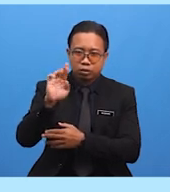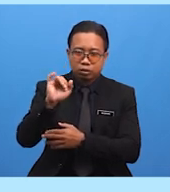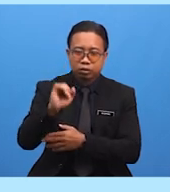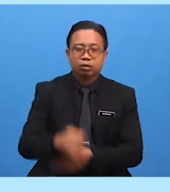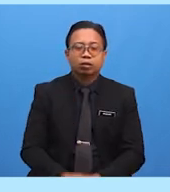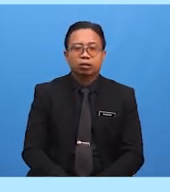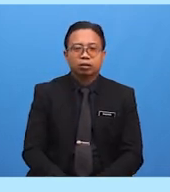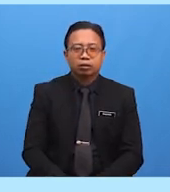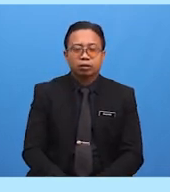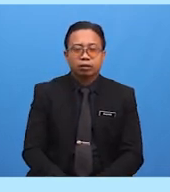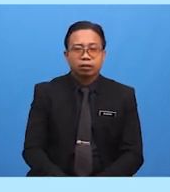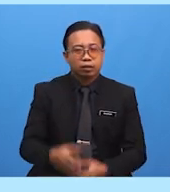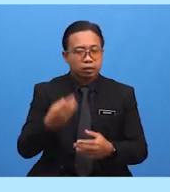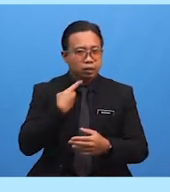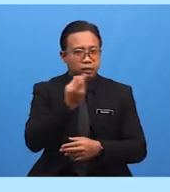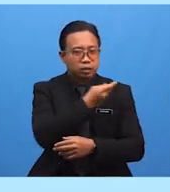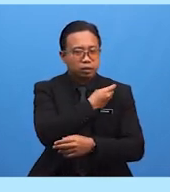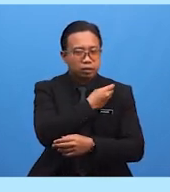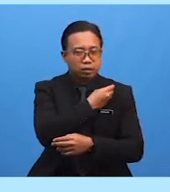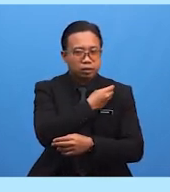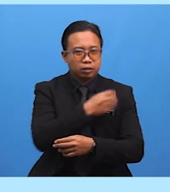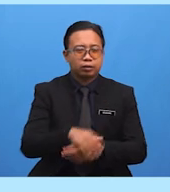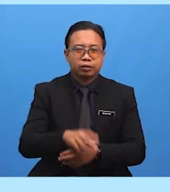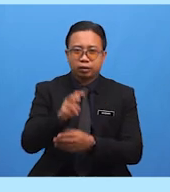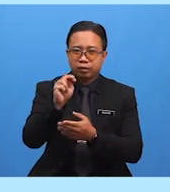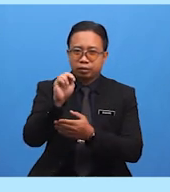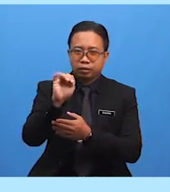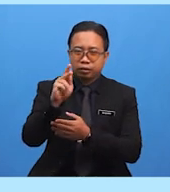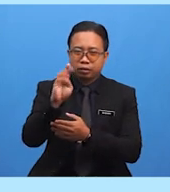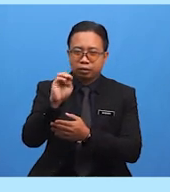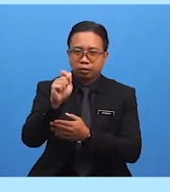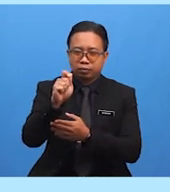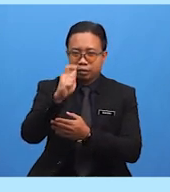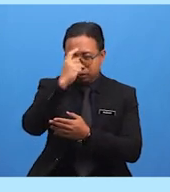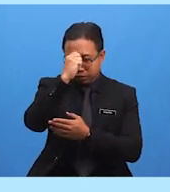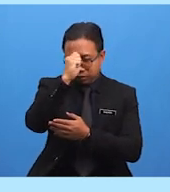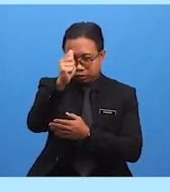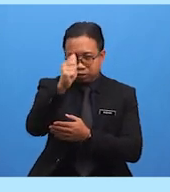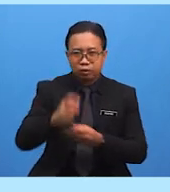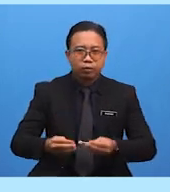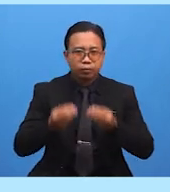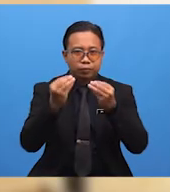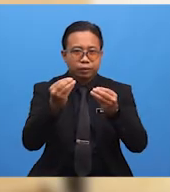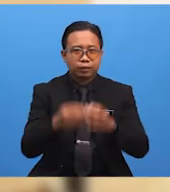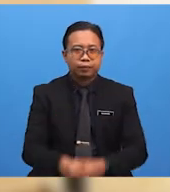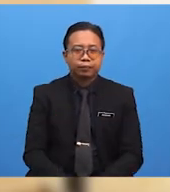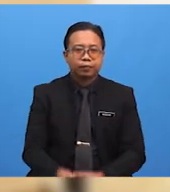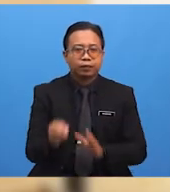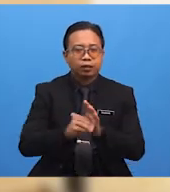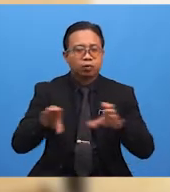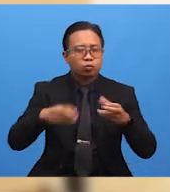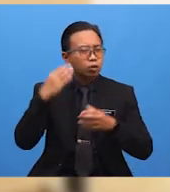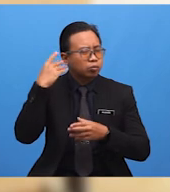Sebagai Tanda Kita Menghargai Ne'mat Dunia Yang Allah Berikan Membuat